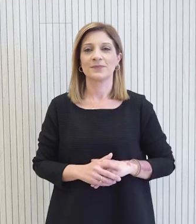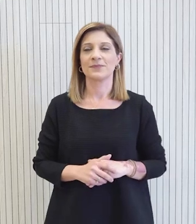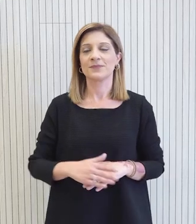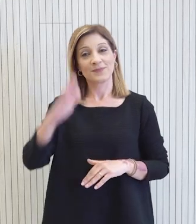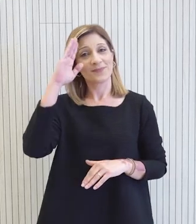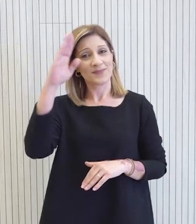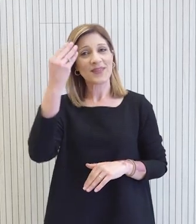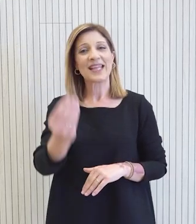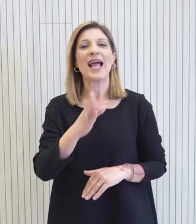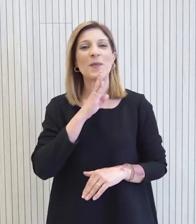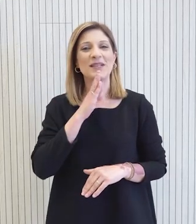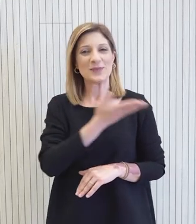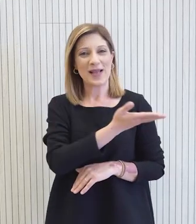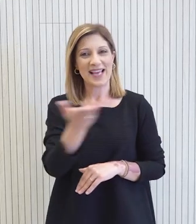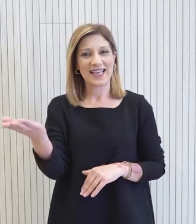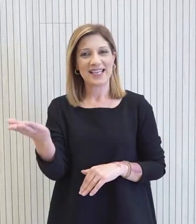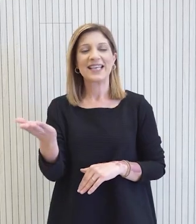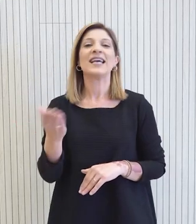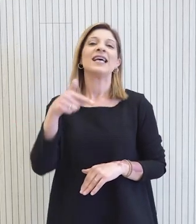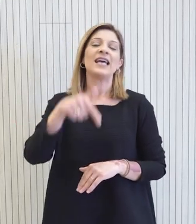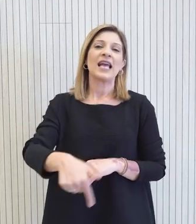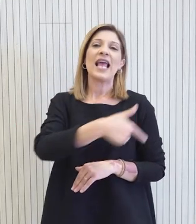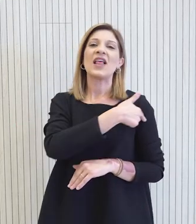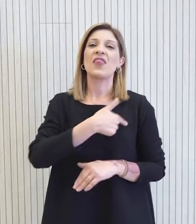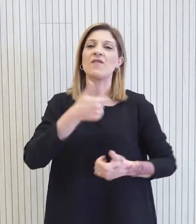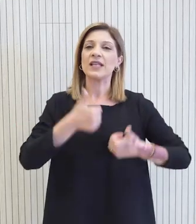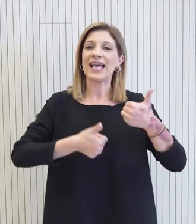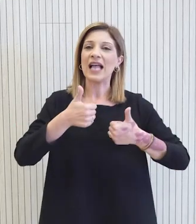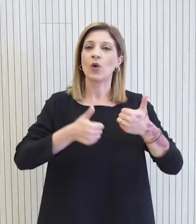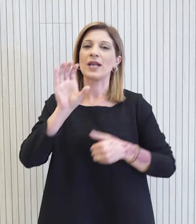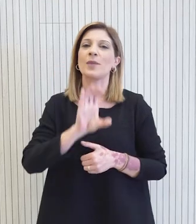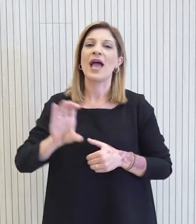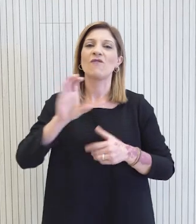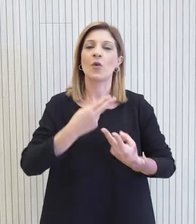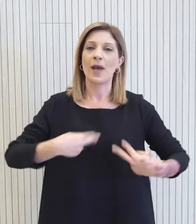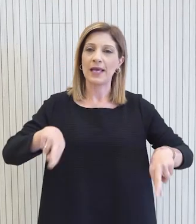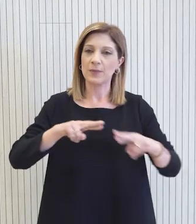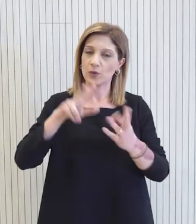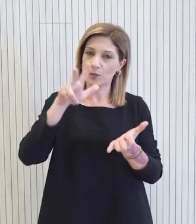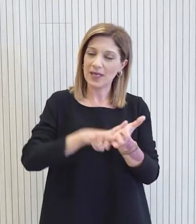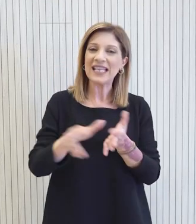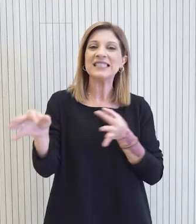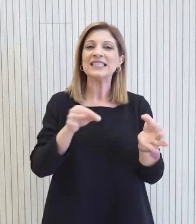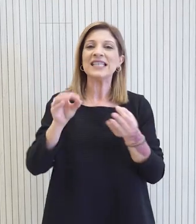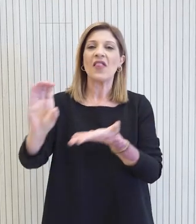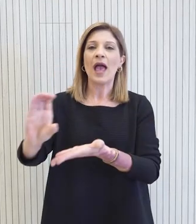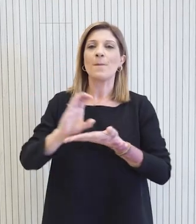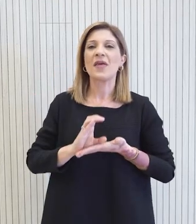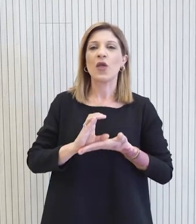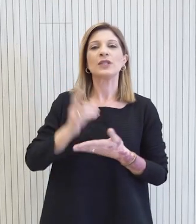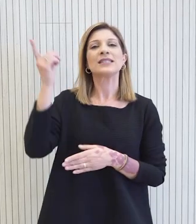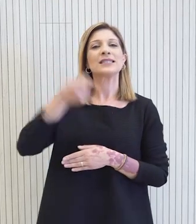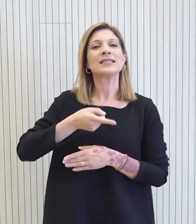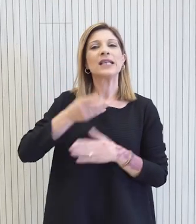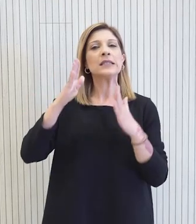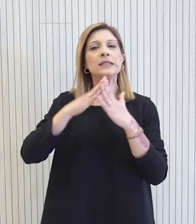Καλό μεσημέρι. Η Γενική Διεύθυνση Ανταγωνισμού της Ευρωπαϊκής Επιτροπής ενέκρινε το σχέδιο επιδότησης επιτοκίου για στεγαστικά